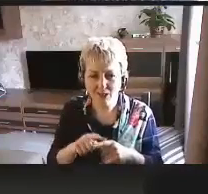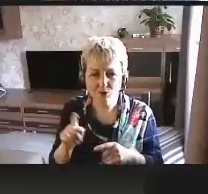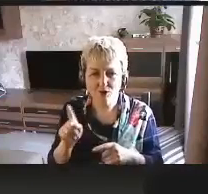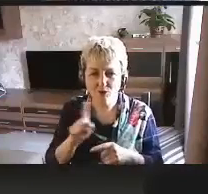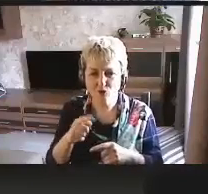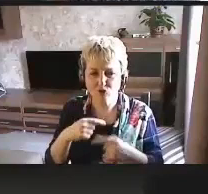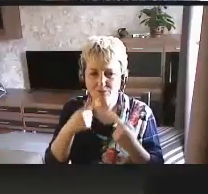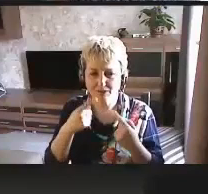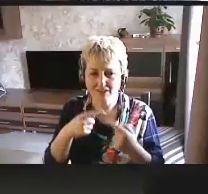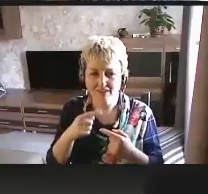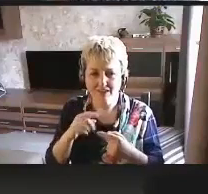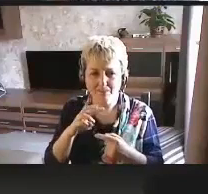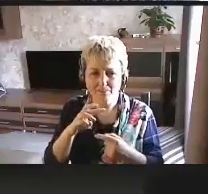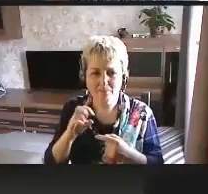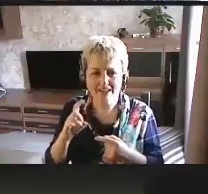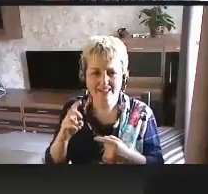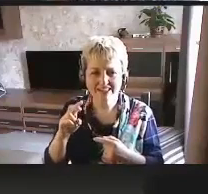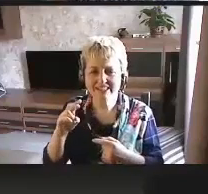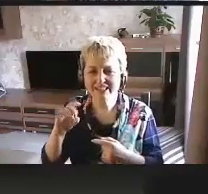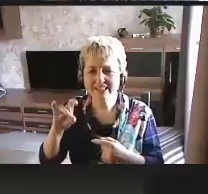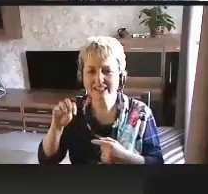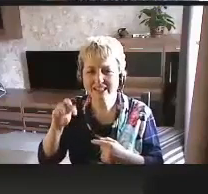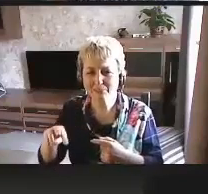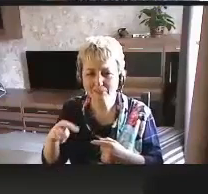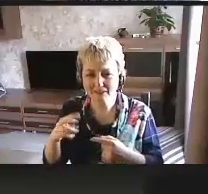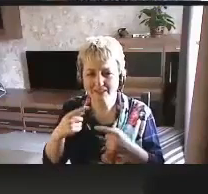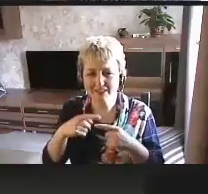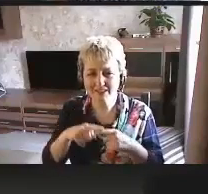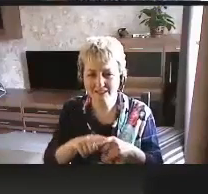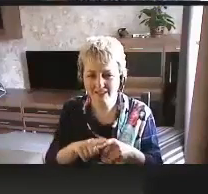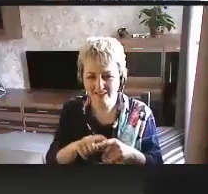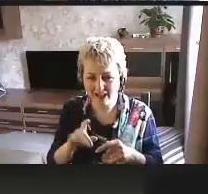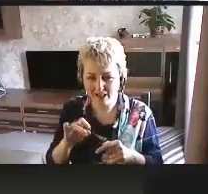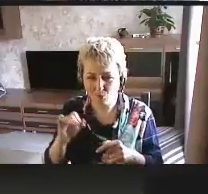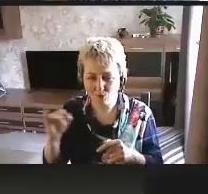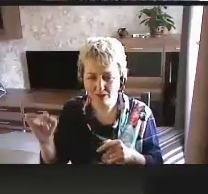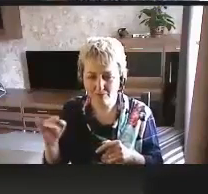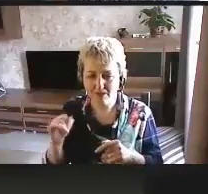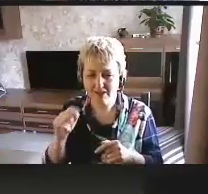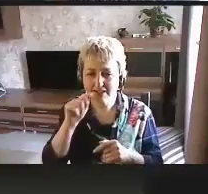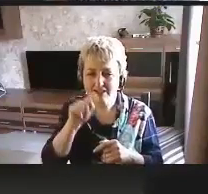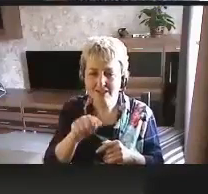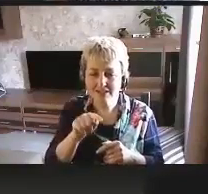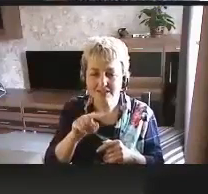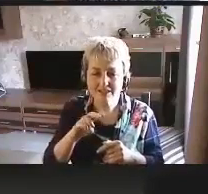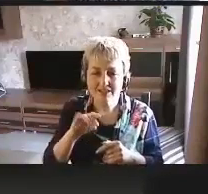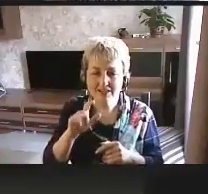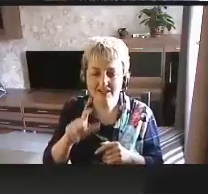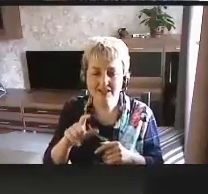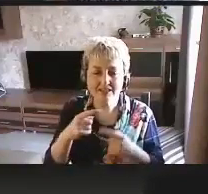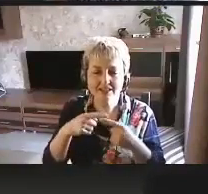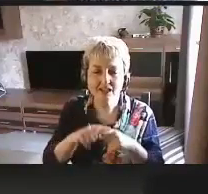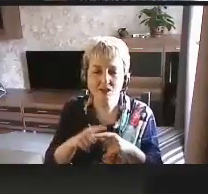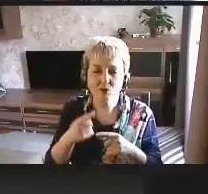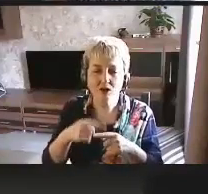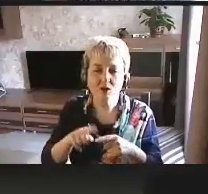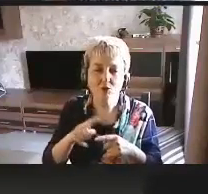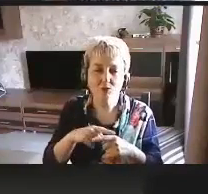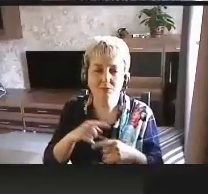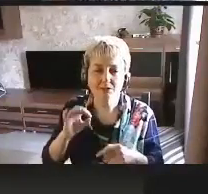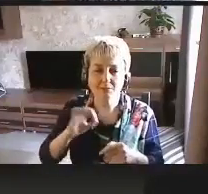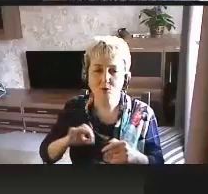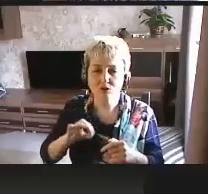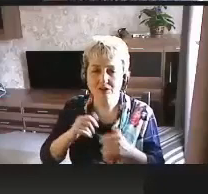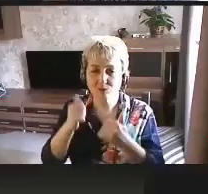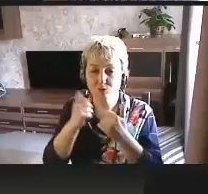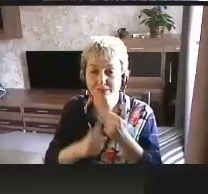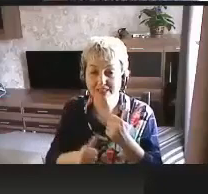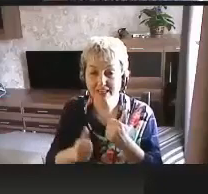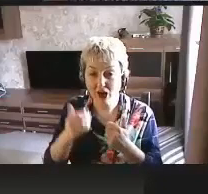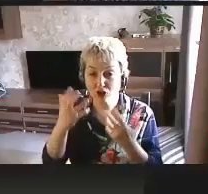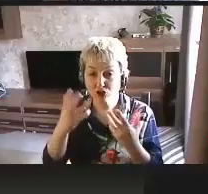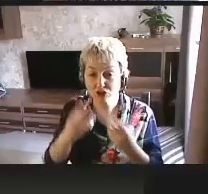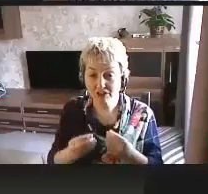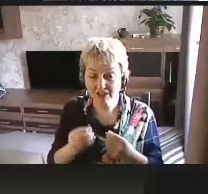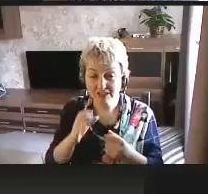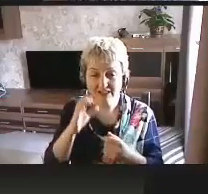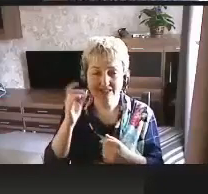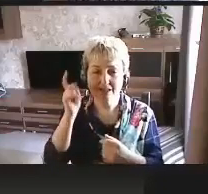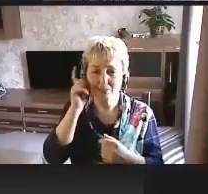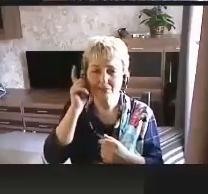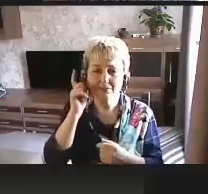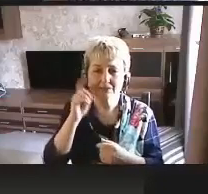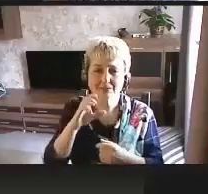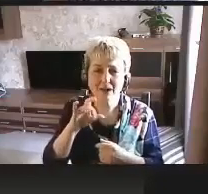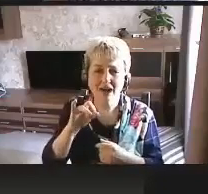называем мейнстрим технологиями. То есть технологии, которыми мы пользуемся каждый день. Смартфоны,